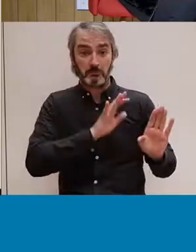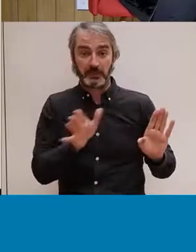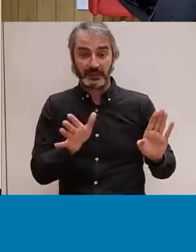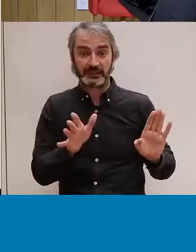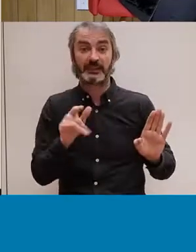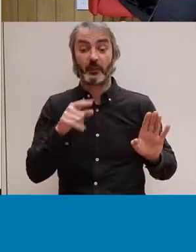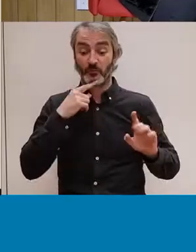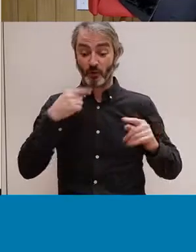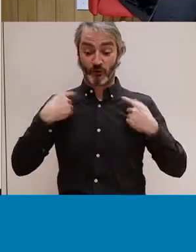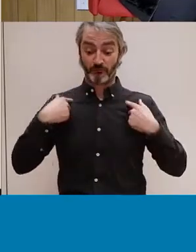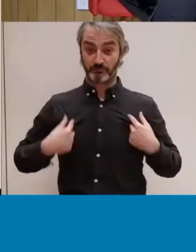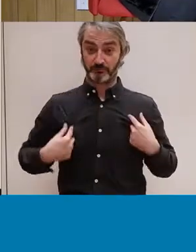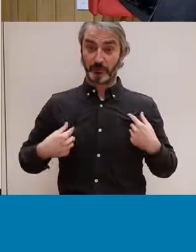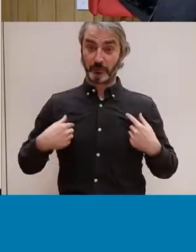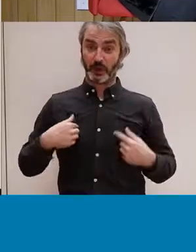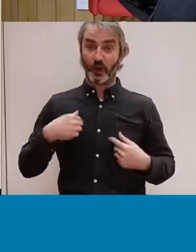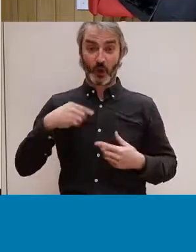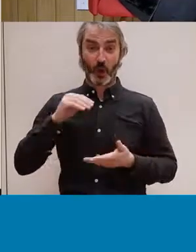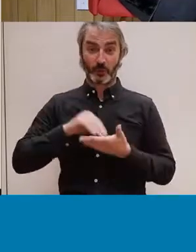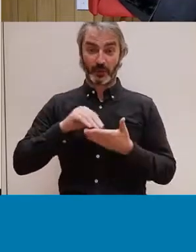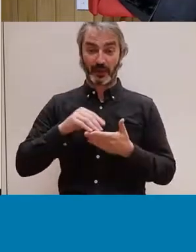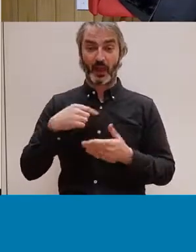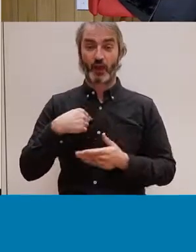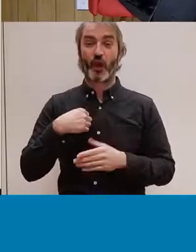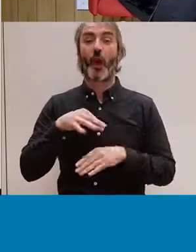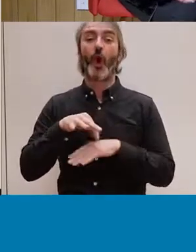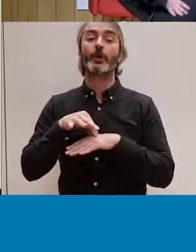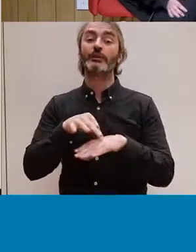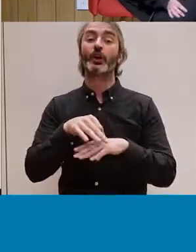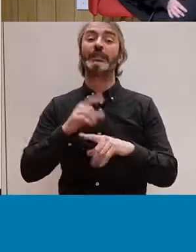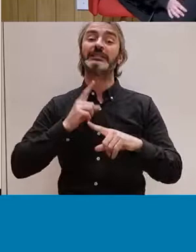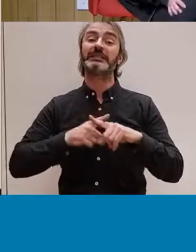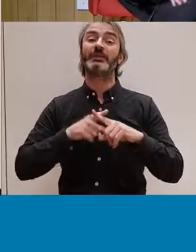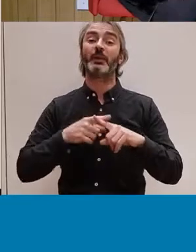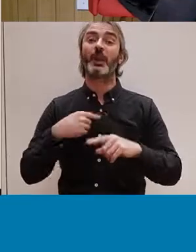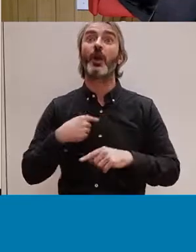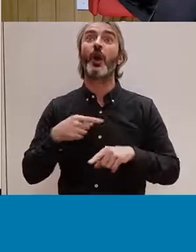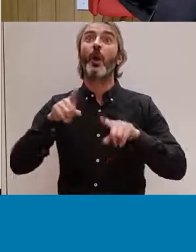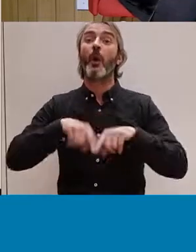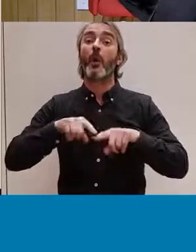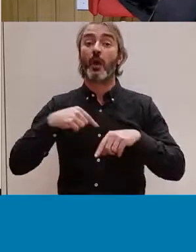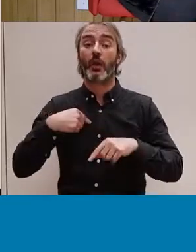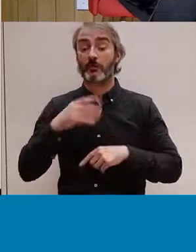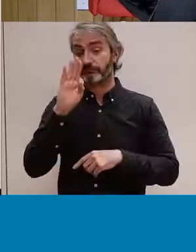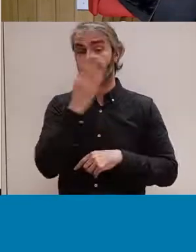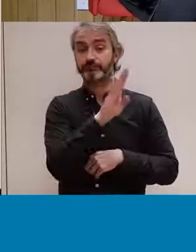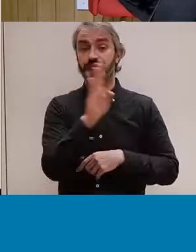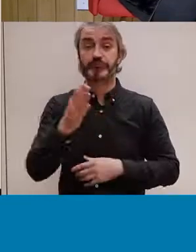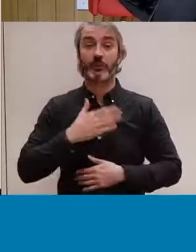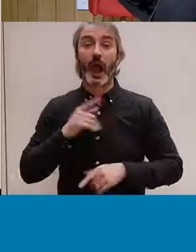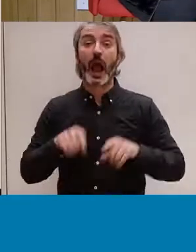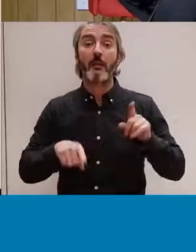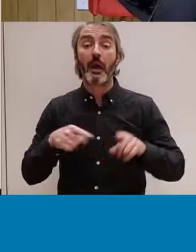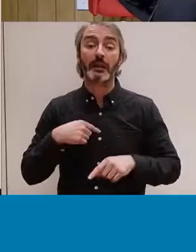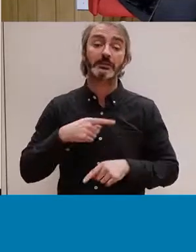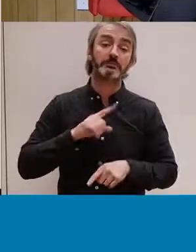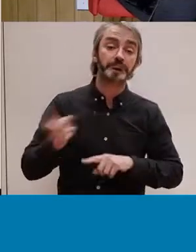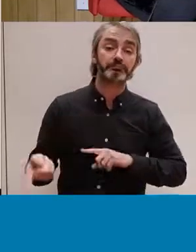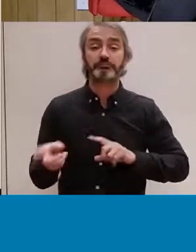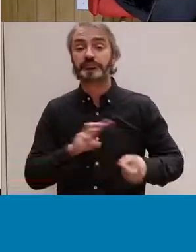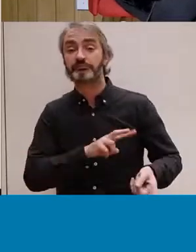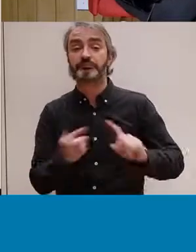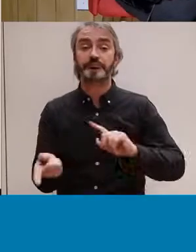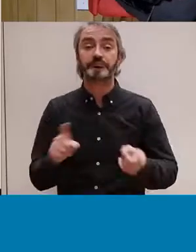personal, que soc una persona que la meva orientació sexual no ha sigut sempre la mateixa, trobar un joc, un